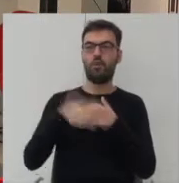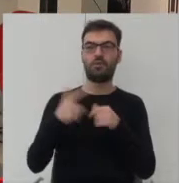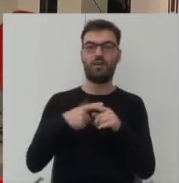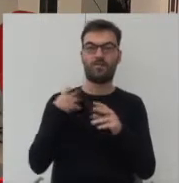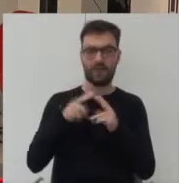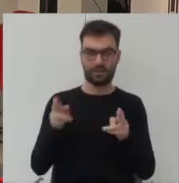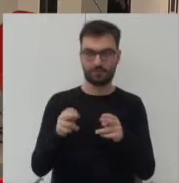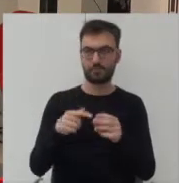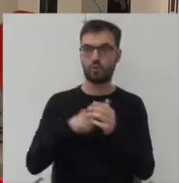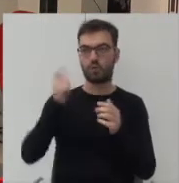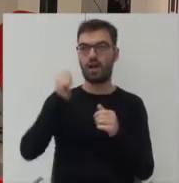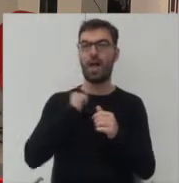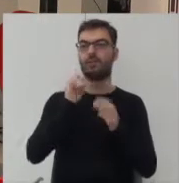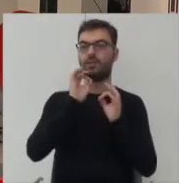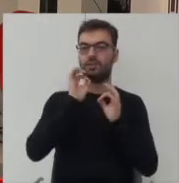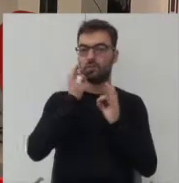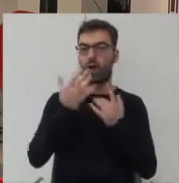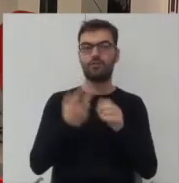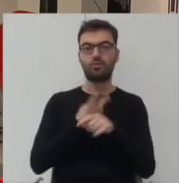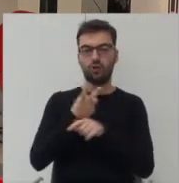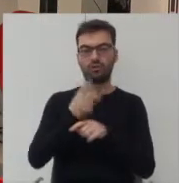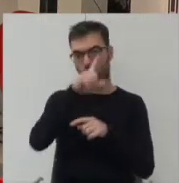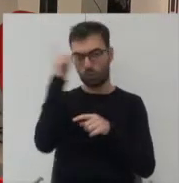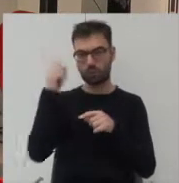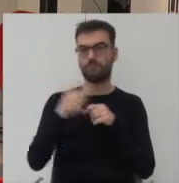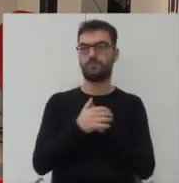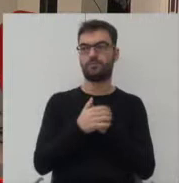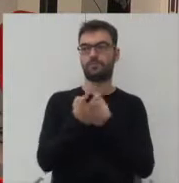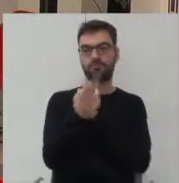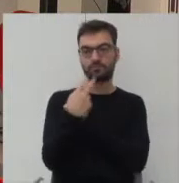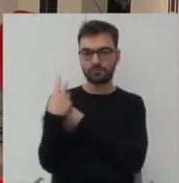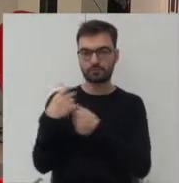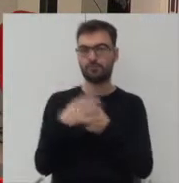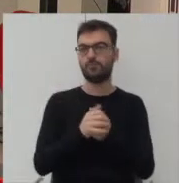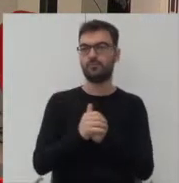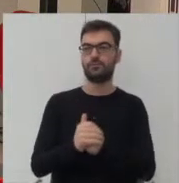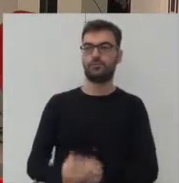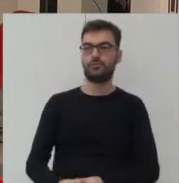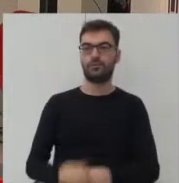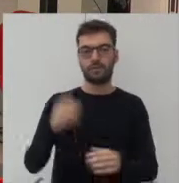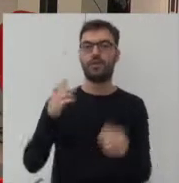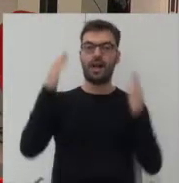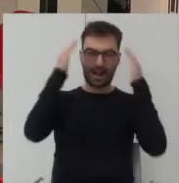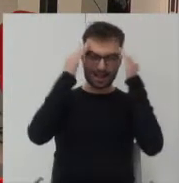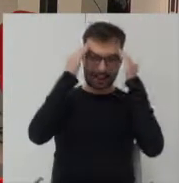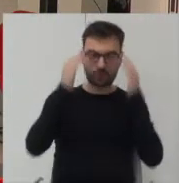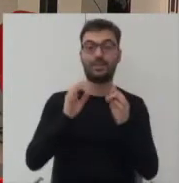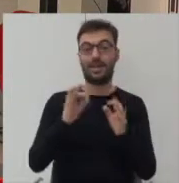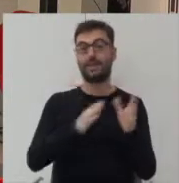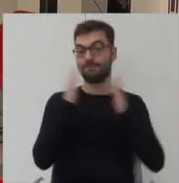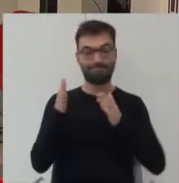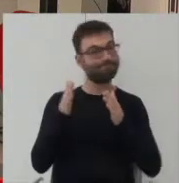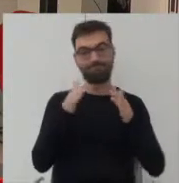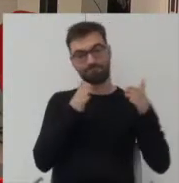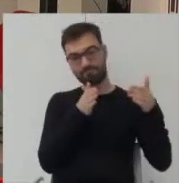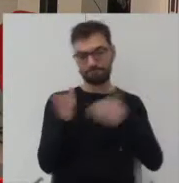było kluczem, sensie, żeby mieć dobry dostęp do zasobów ludzkich, do kapitału intelektualnego. Dzisiaj coraz więcej mówi